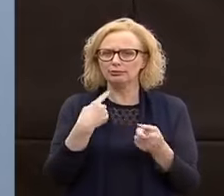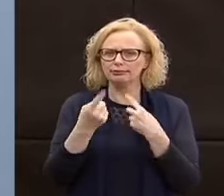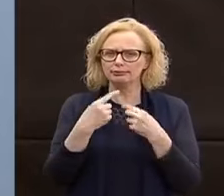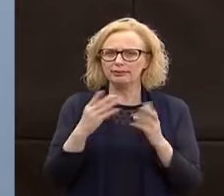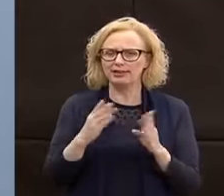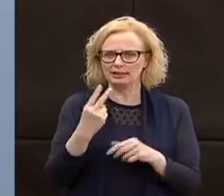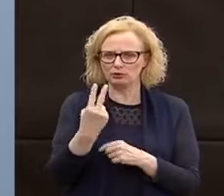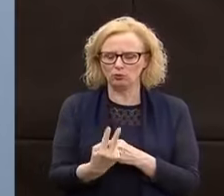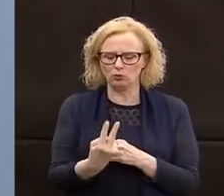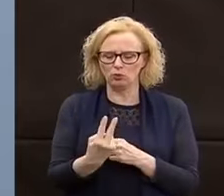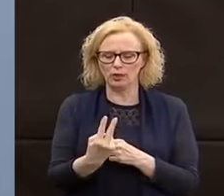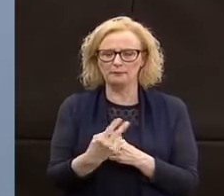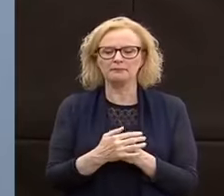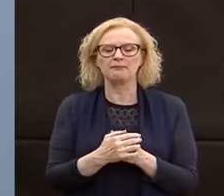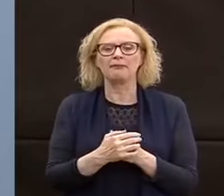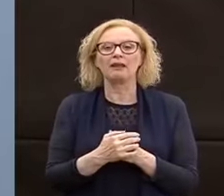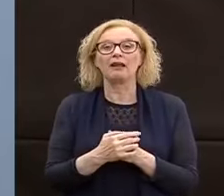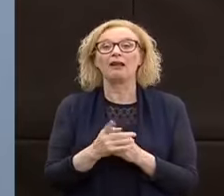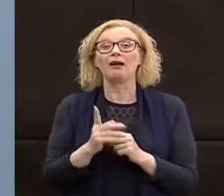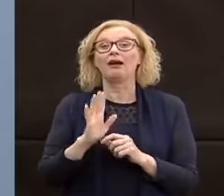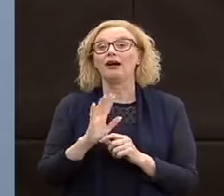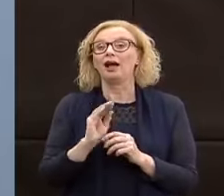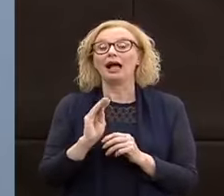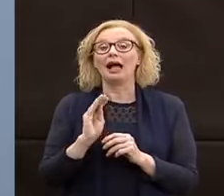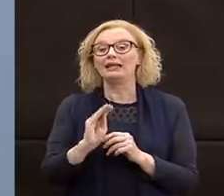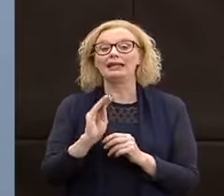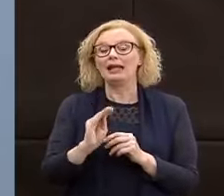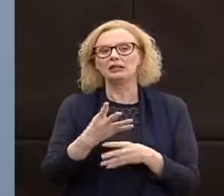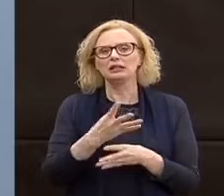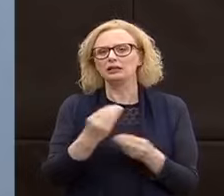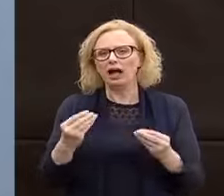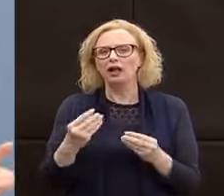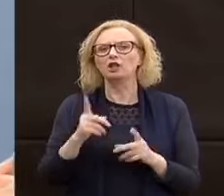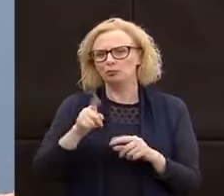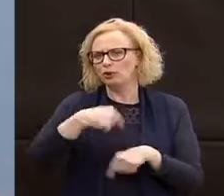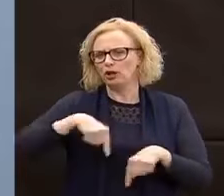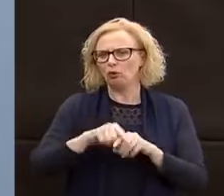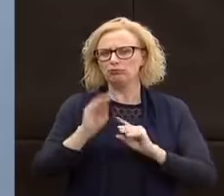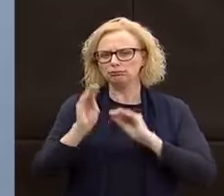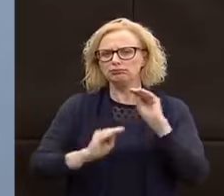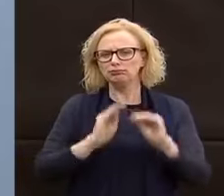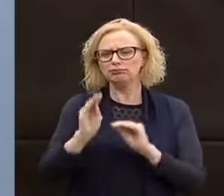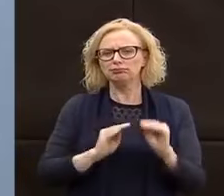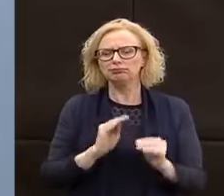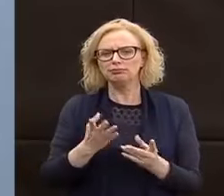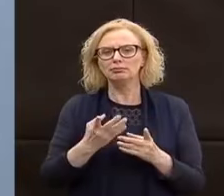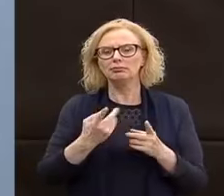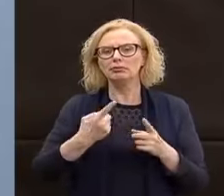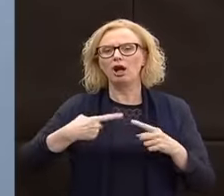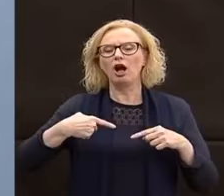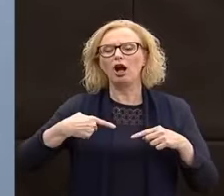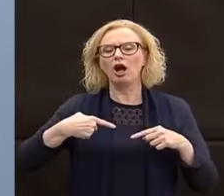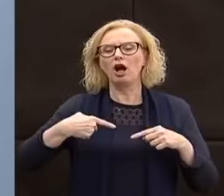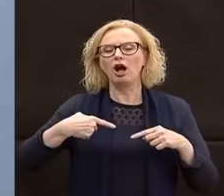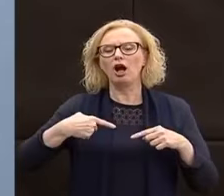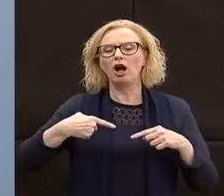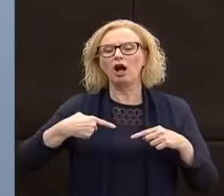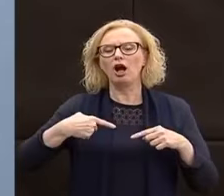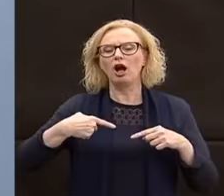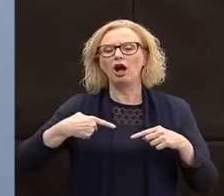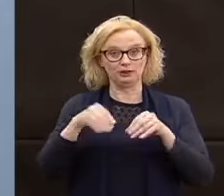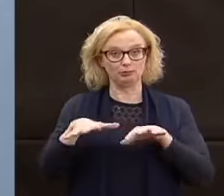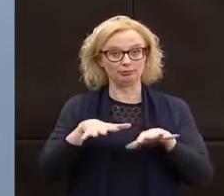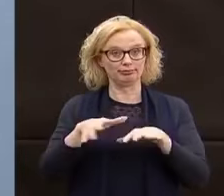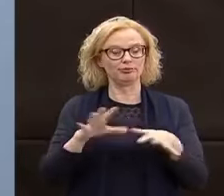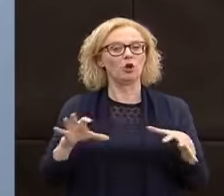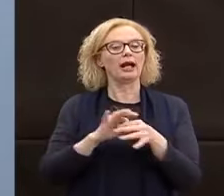Nel pomeriggio ovviamente la richiesta che viene da più parti, anche da noi, noi ci siamo già mossi sul tema dei